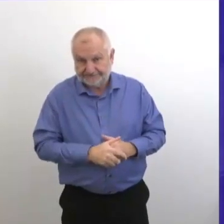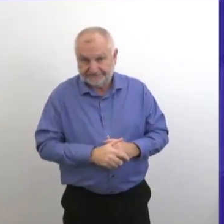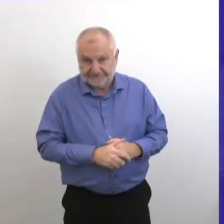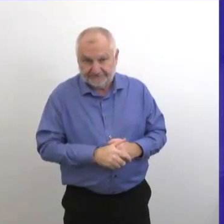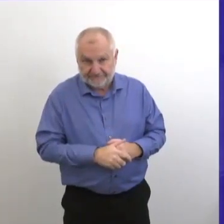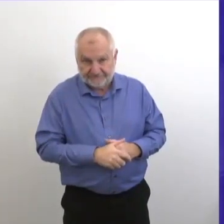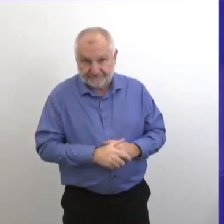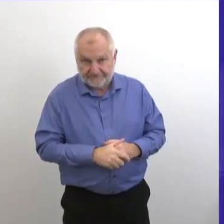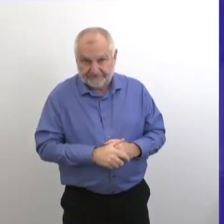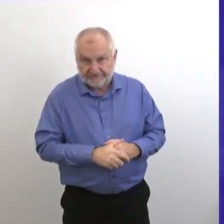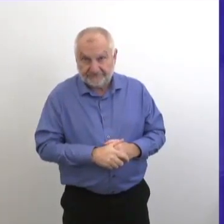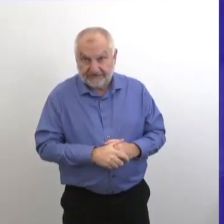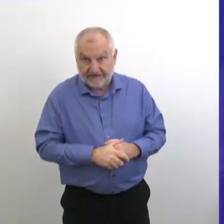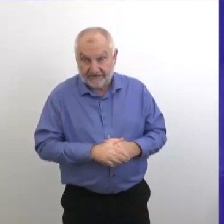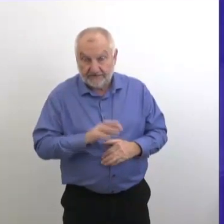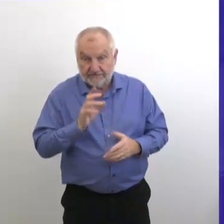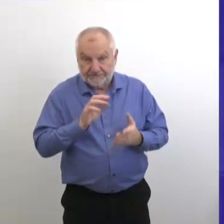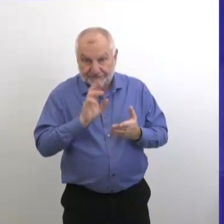Docteur Roussin,